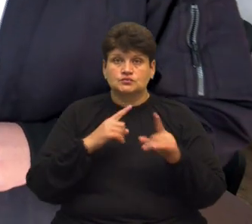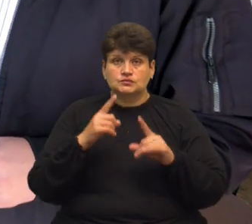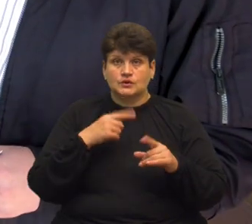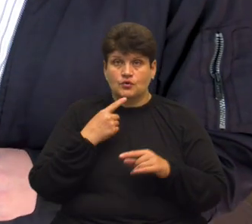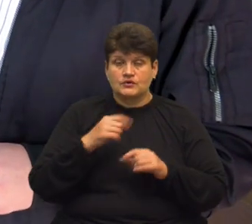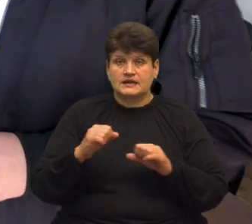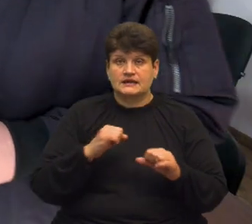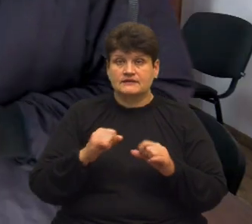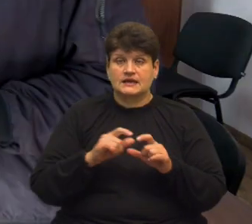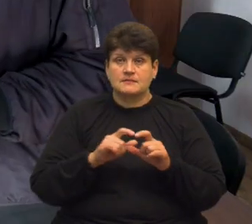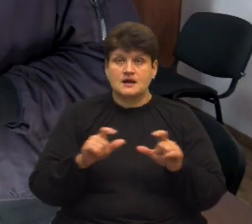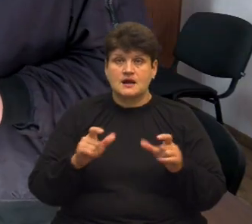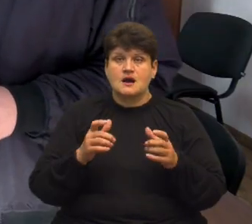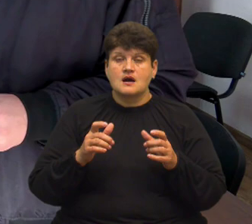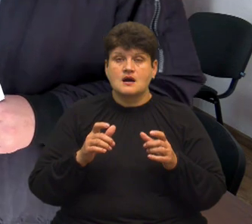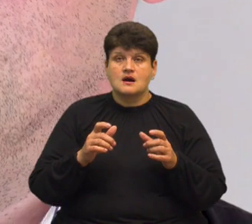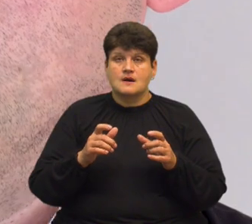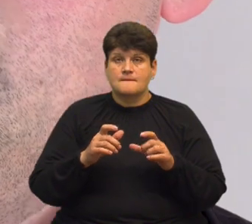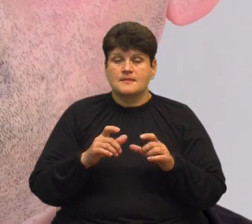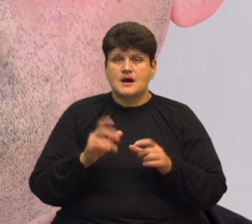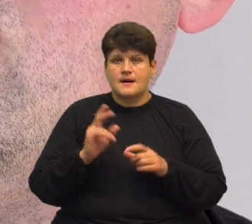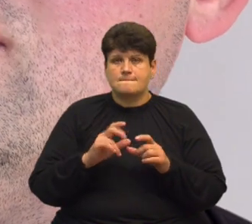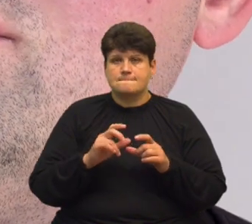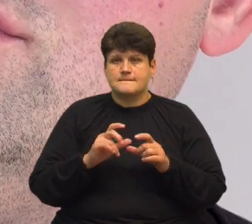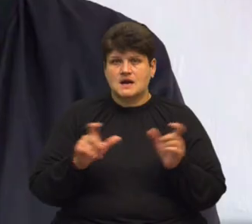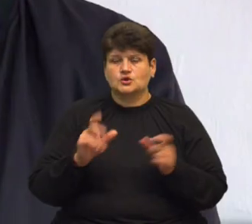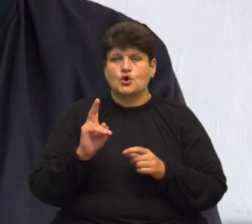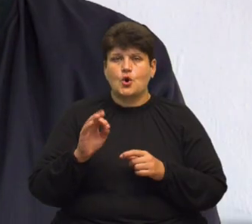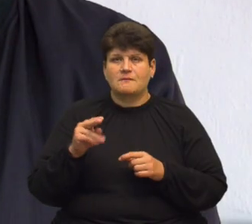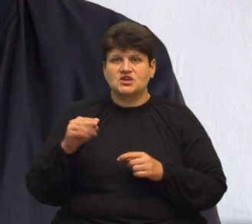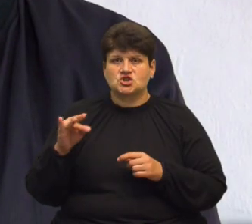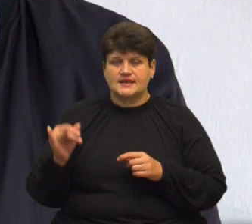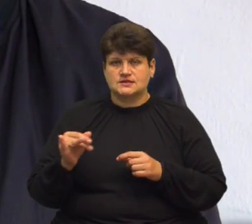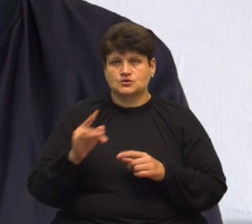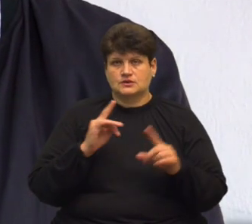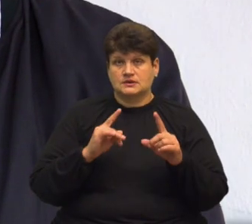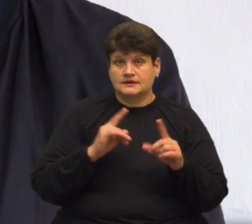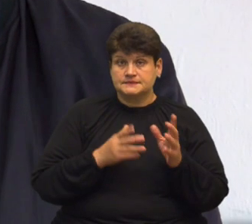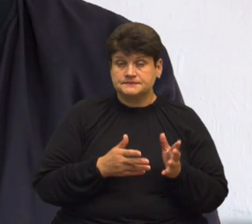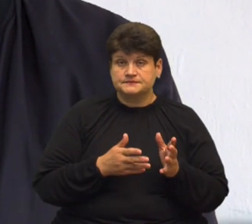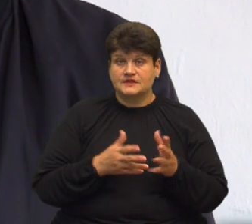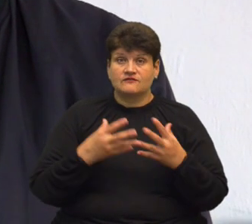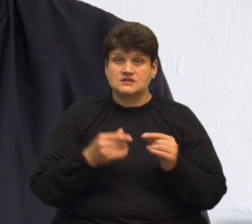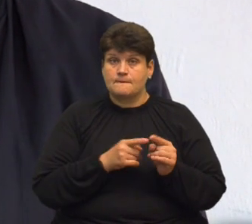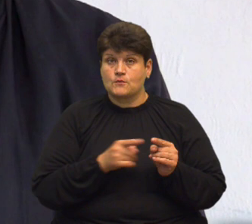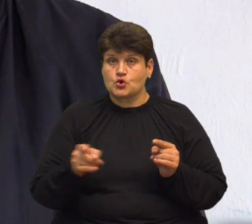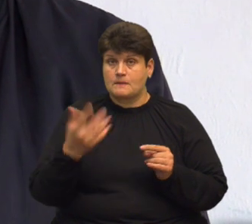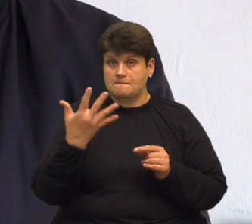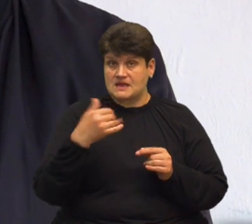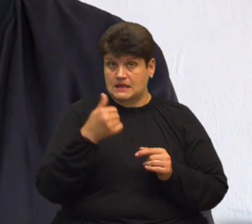керівник апарату Копичинецької міської ради Тарас Елеїв. Вже протягом п'яти років